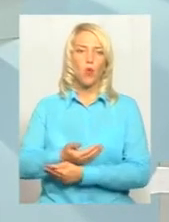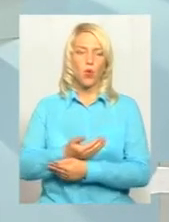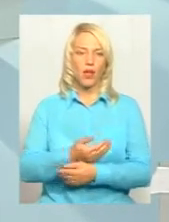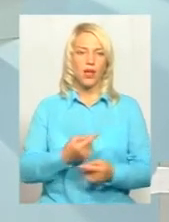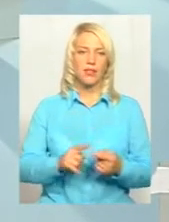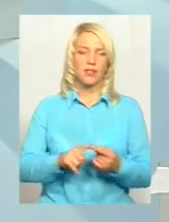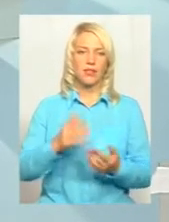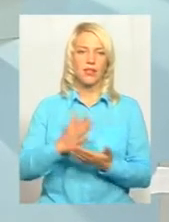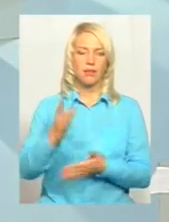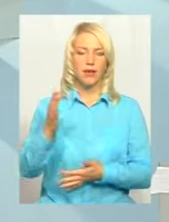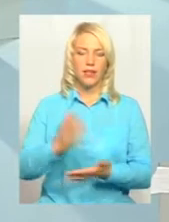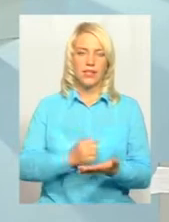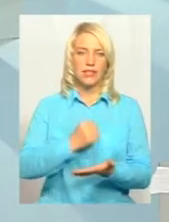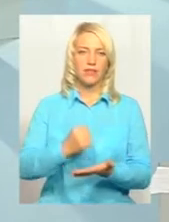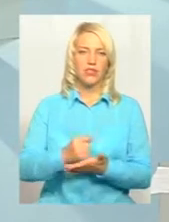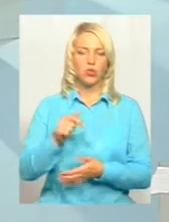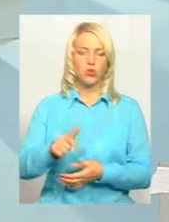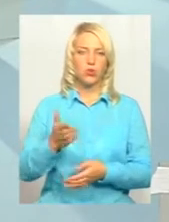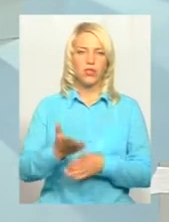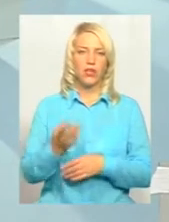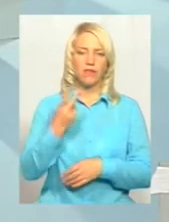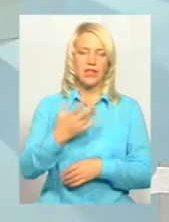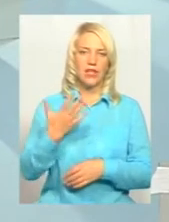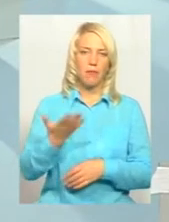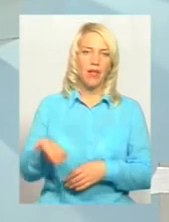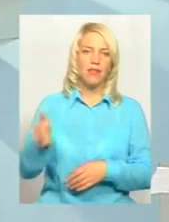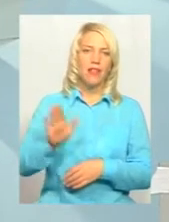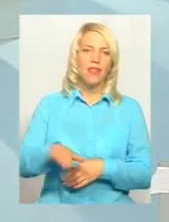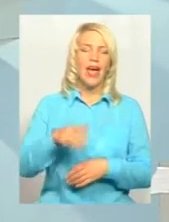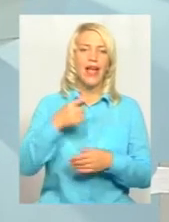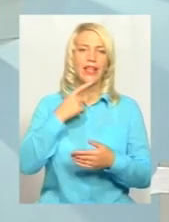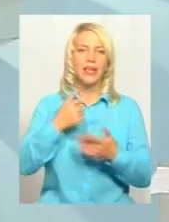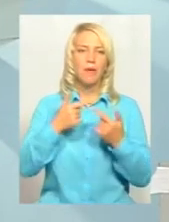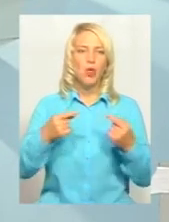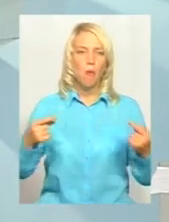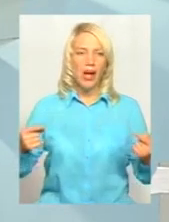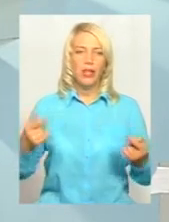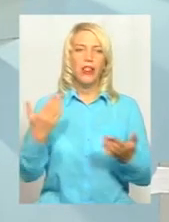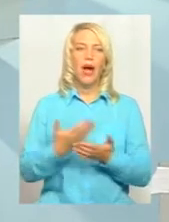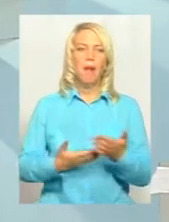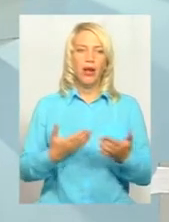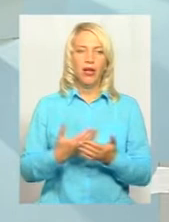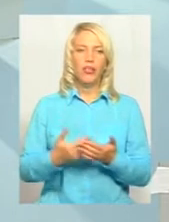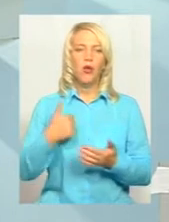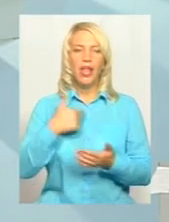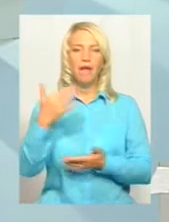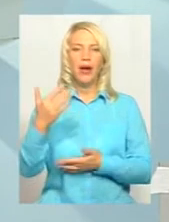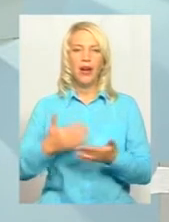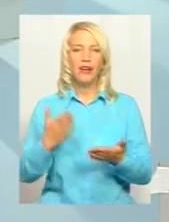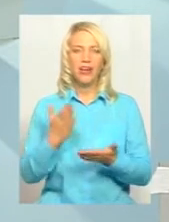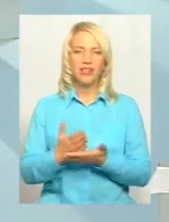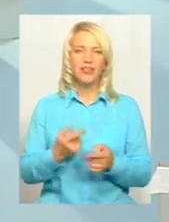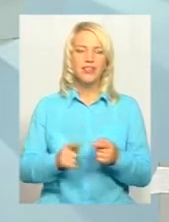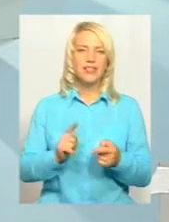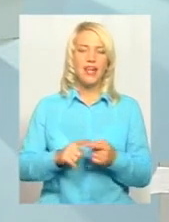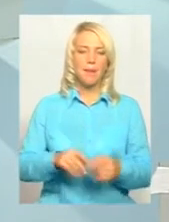перелік затверджений. Тут 25 найменувань, ну, до прикладу, це підгузки